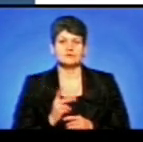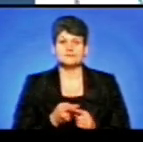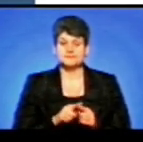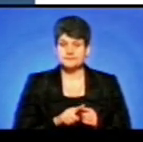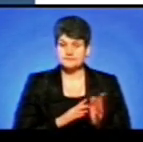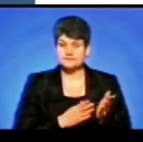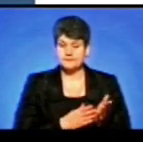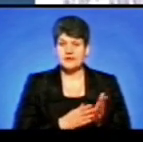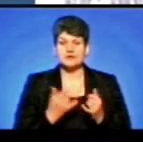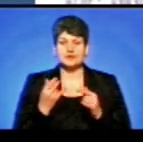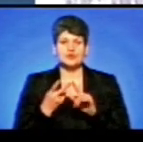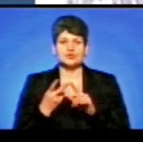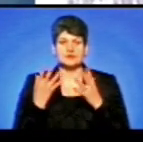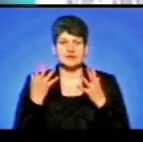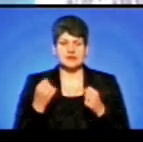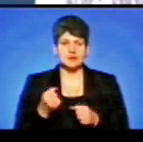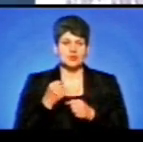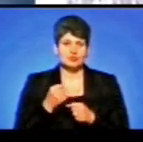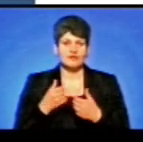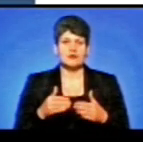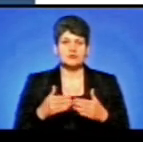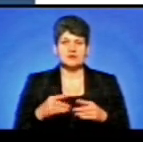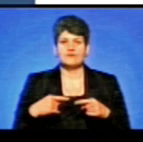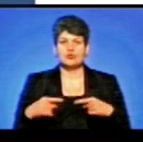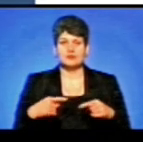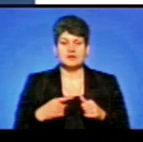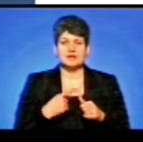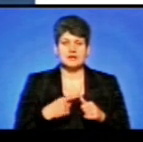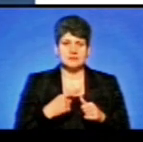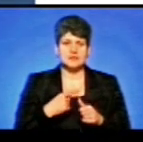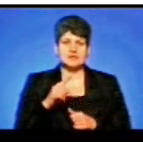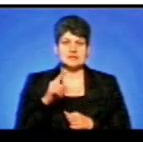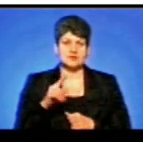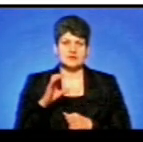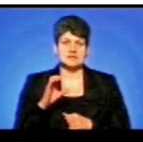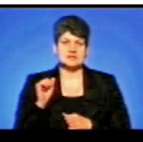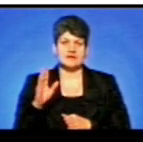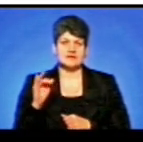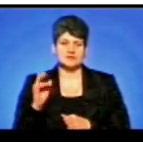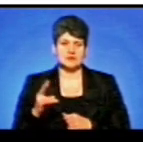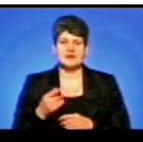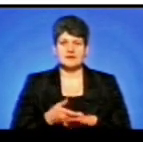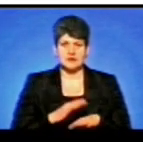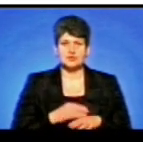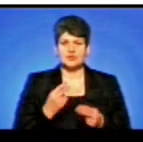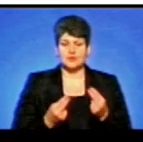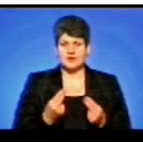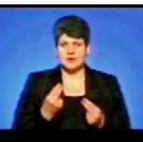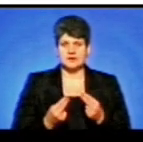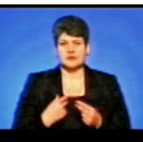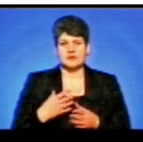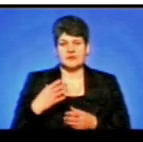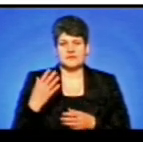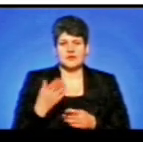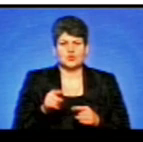Сьогодні у Тернополі другий день Кубку випускників з футболу імені Зиновія Савицького. Тяжко, звичайно, глядати. Я ж на зеленому полі, звичайно.